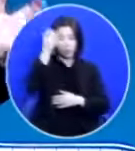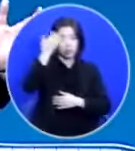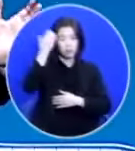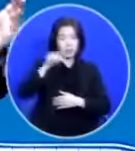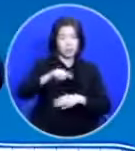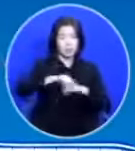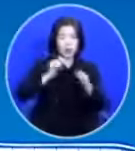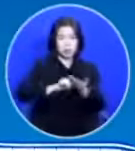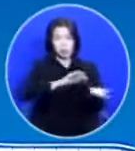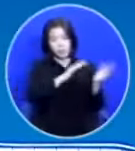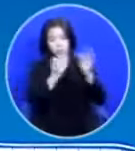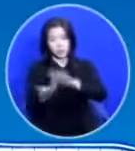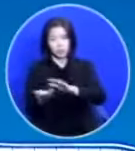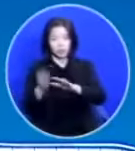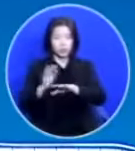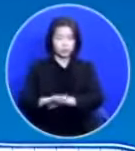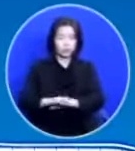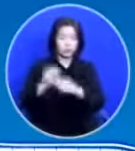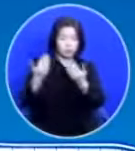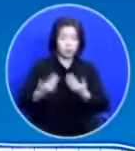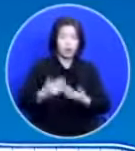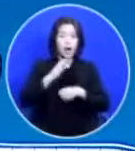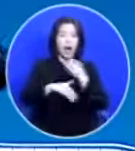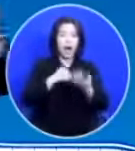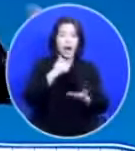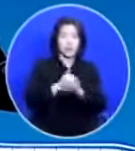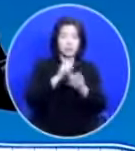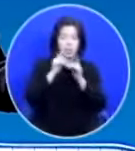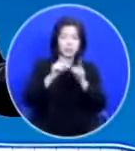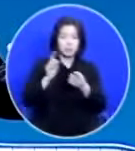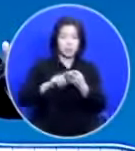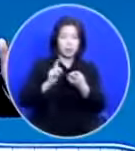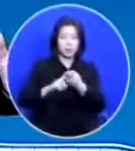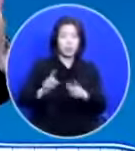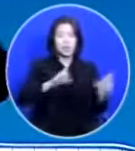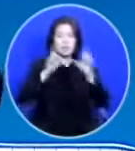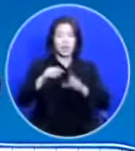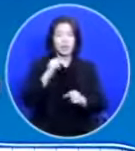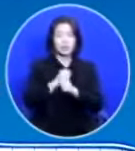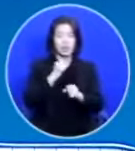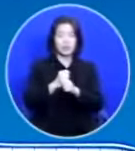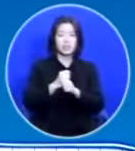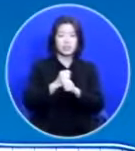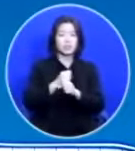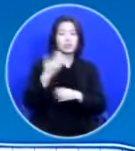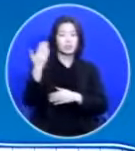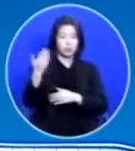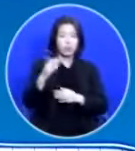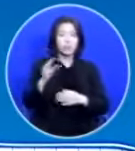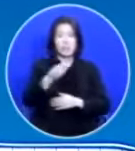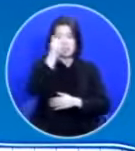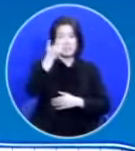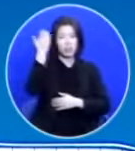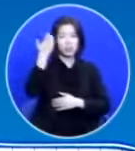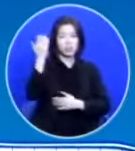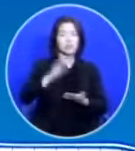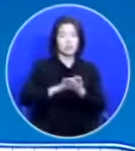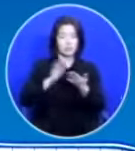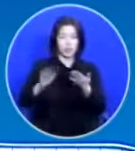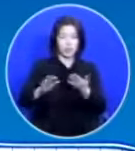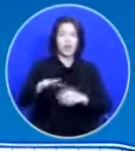뒤집어 놓고 결국은 하나님의 말씀대로 살게 만드시는 분이 성령님이세요 그렇다면